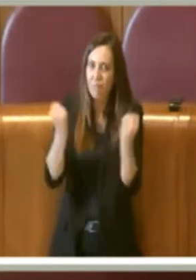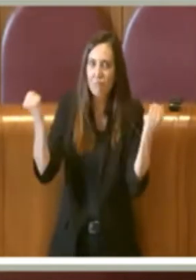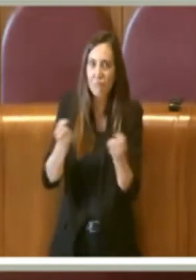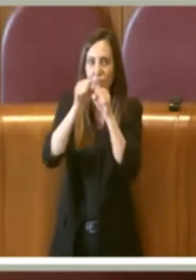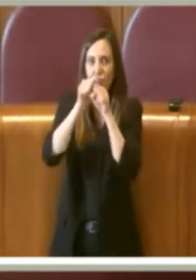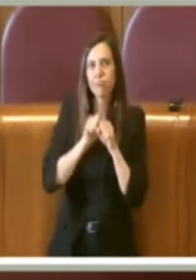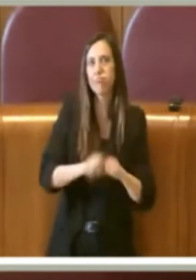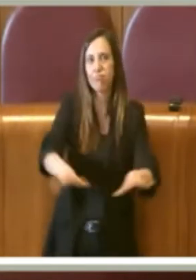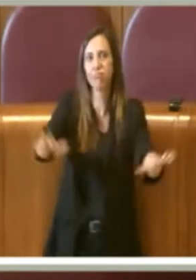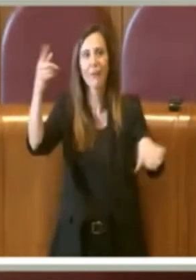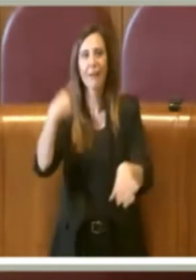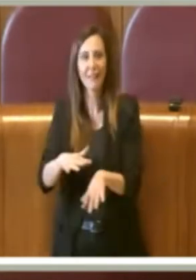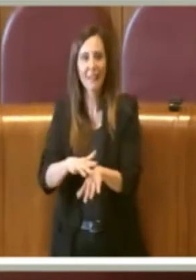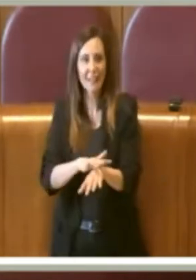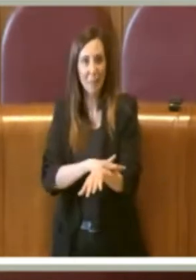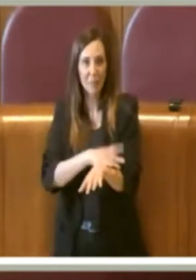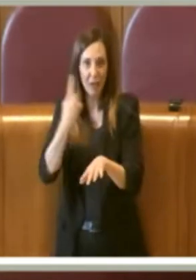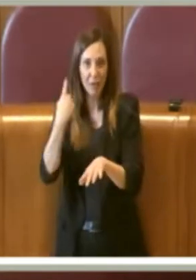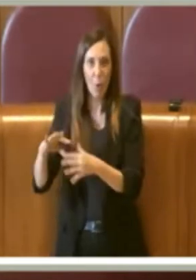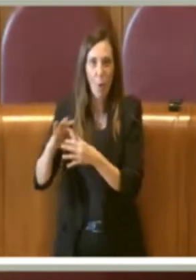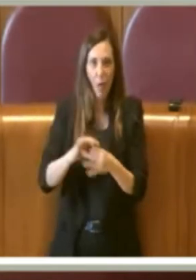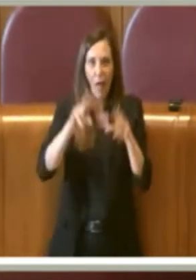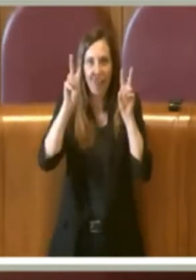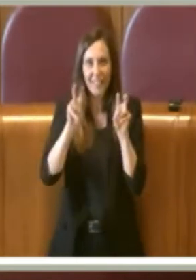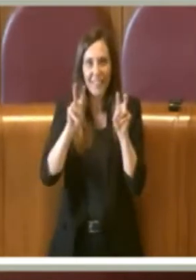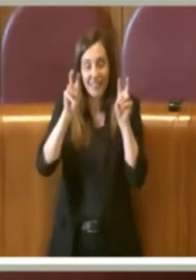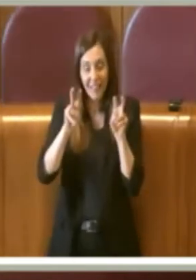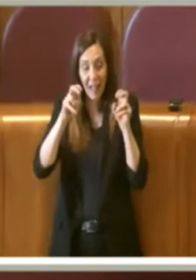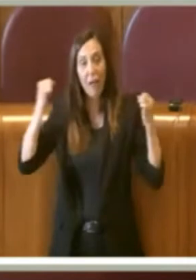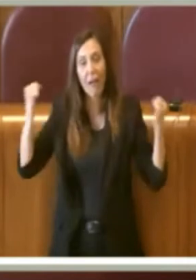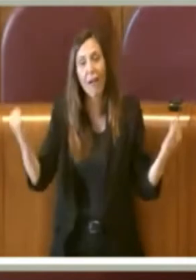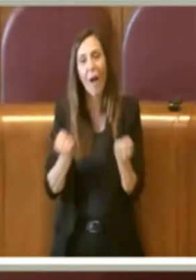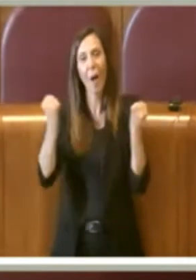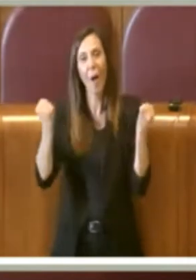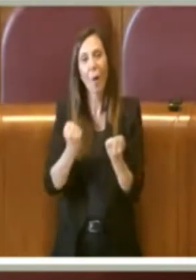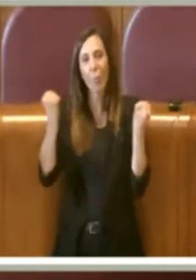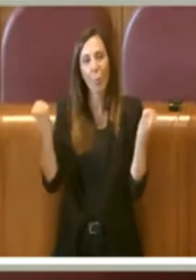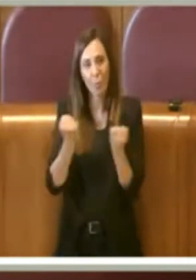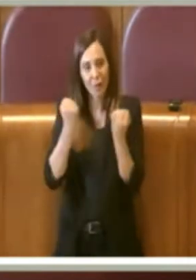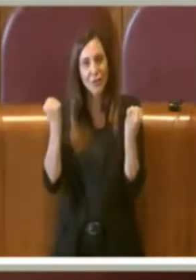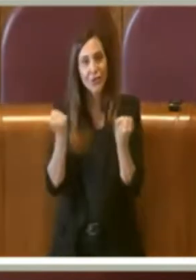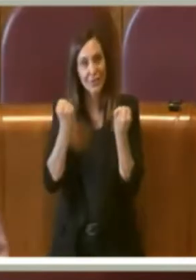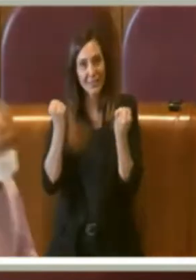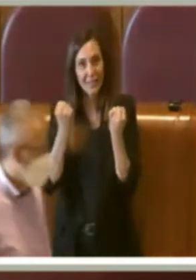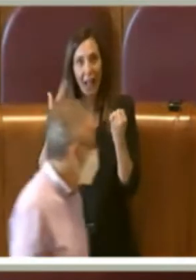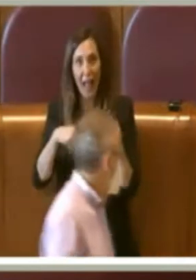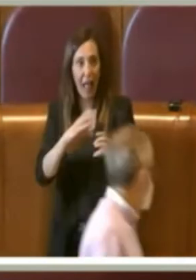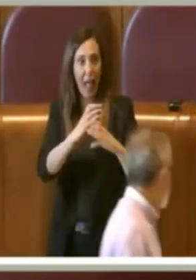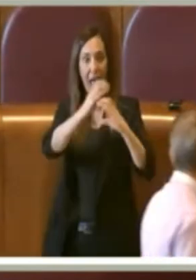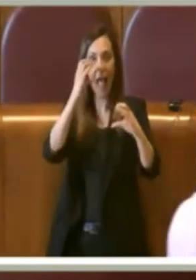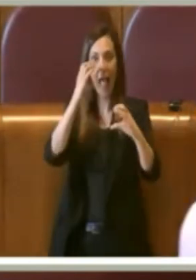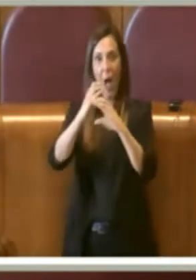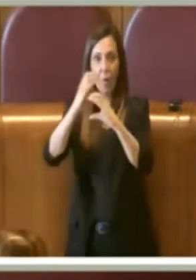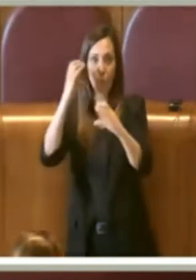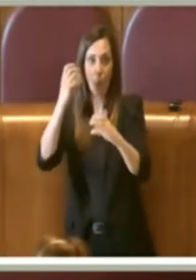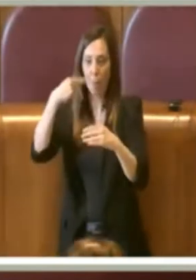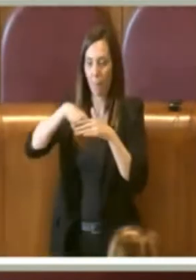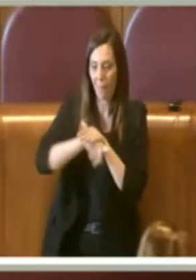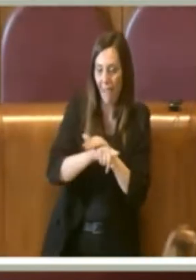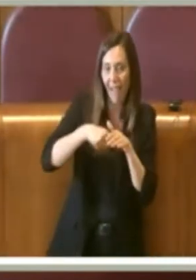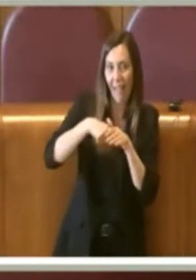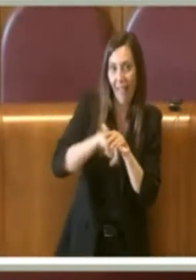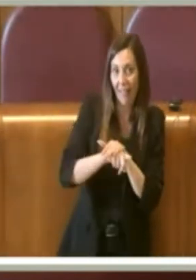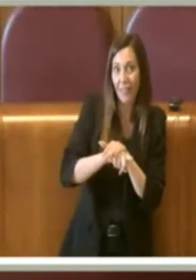su questo tema facendo una campagna pubblicitaria sugli autobus, sulle metro